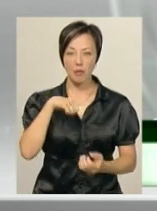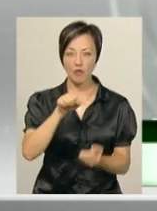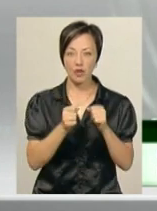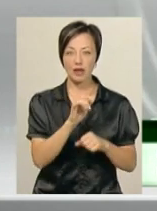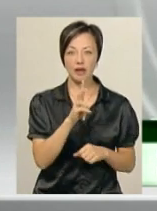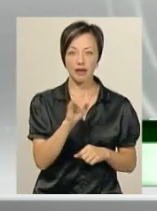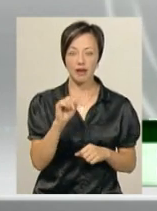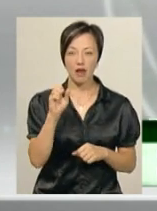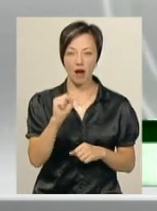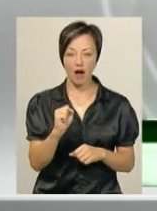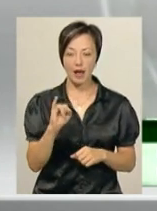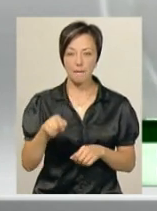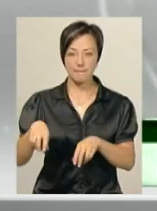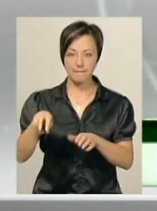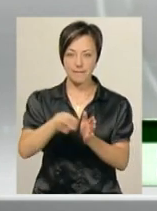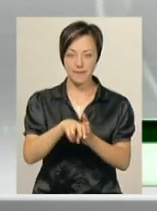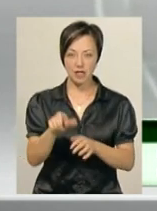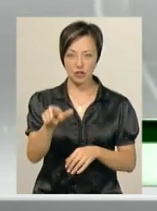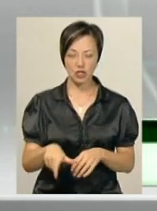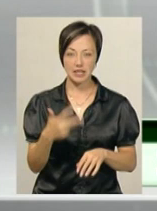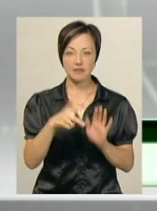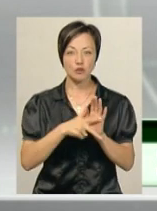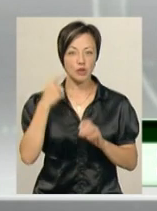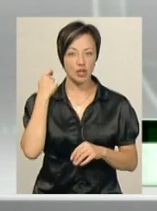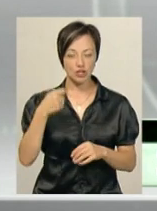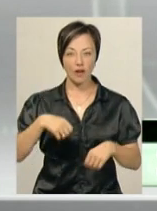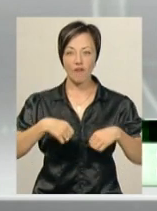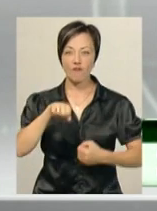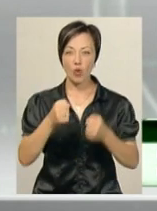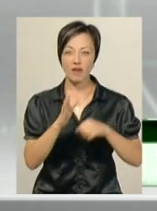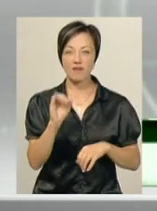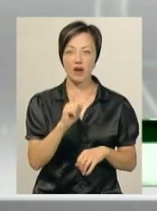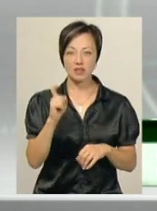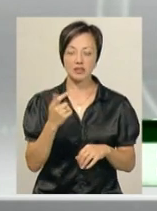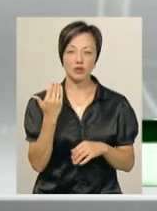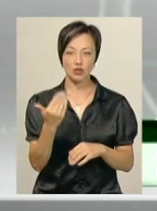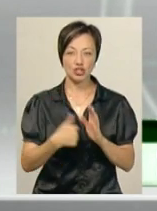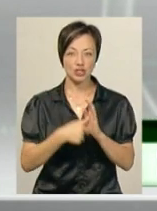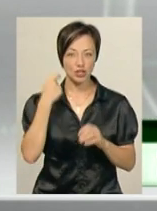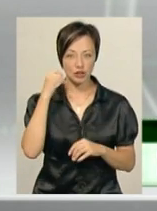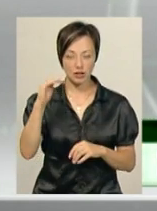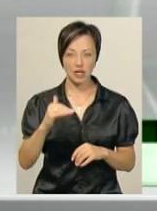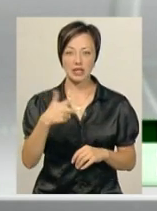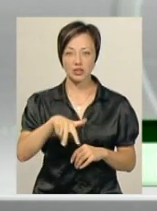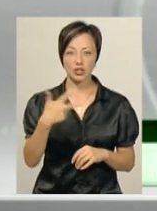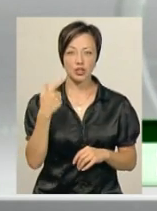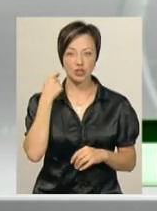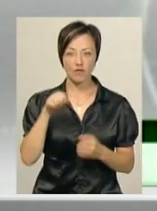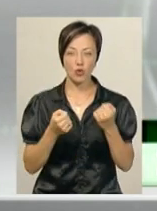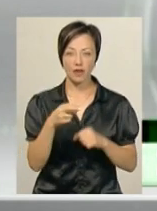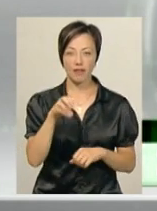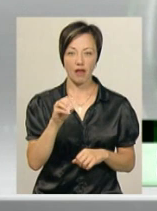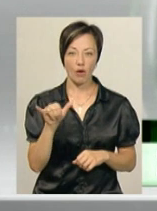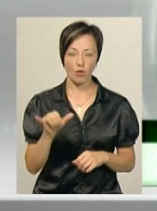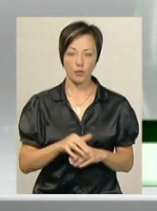його 30-річний пасажир, 38-річний водій ВАЗа і його 6-річний пасажир, а також 33-річний водій